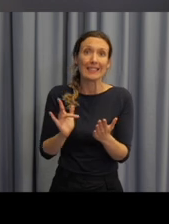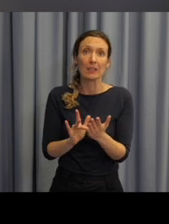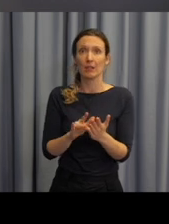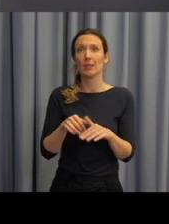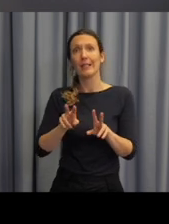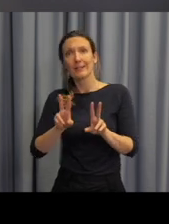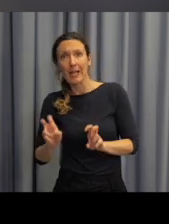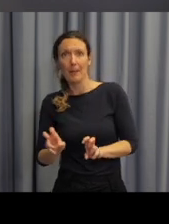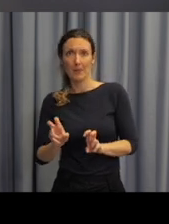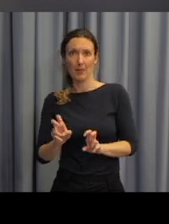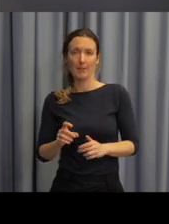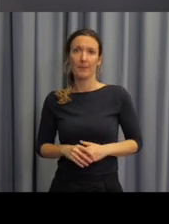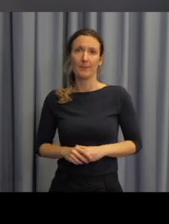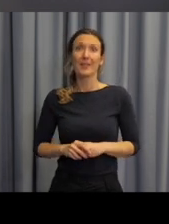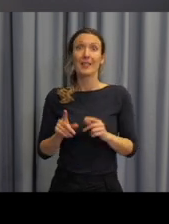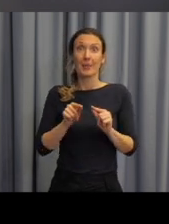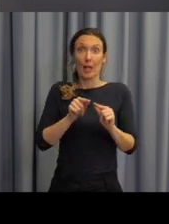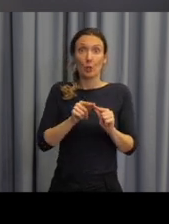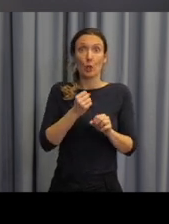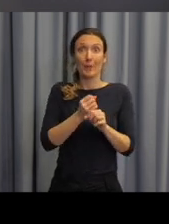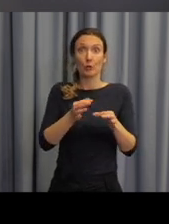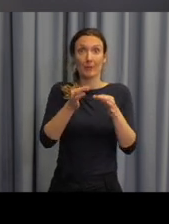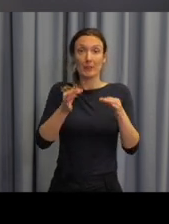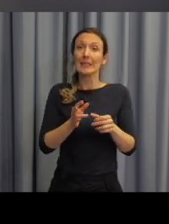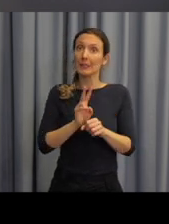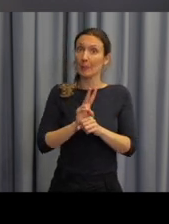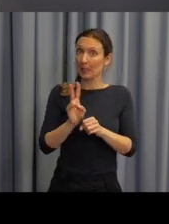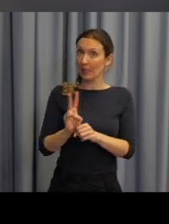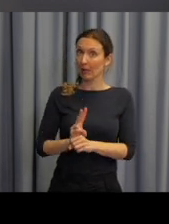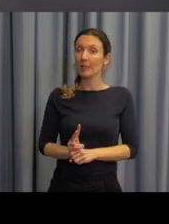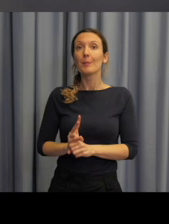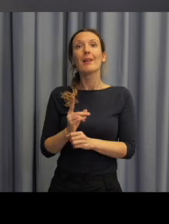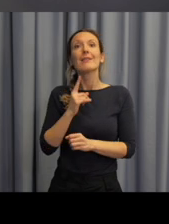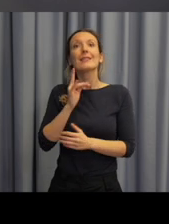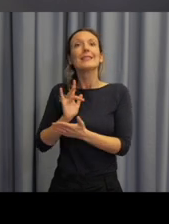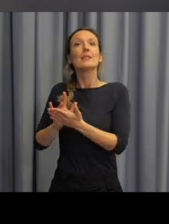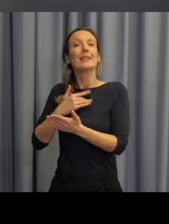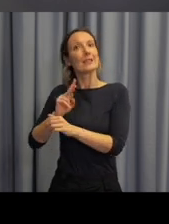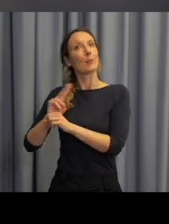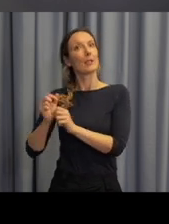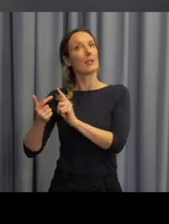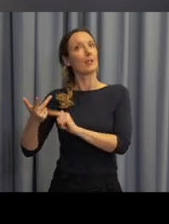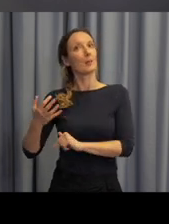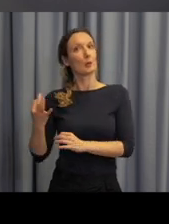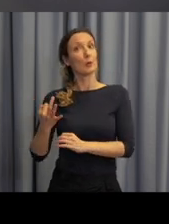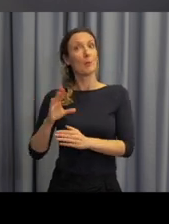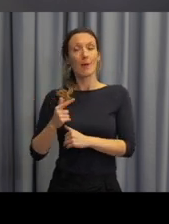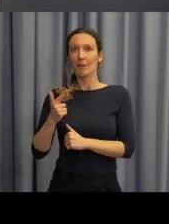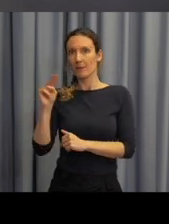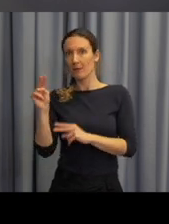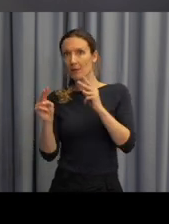cíle, kterých lze pomocí těchto pracovních listů dosáhnout. Ty cíle jsou jak jazykové, tak nejazykové.